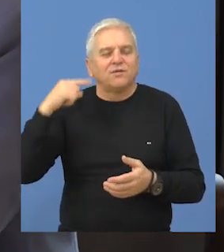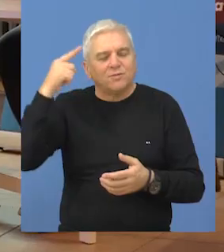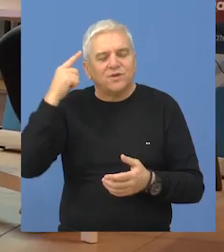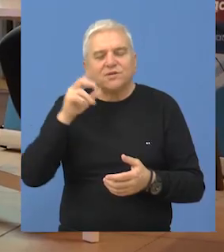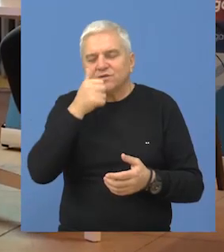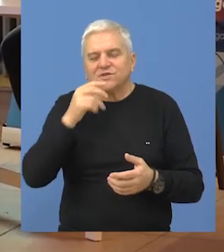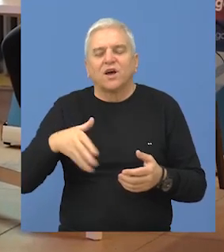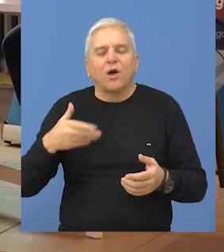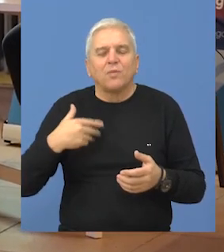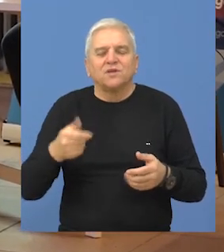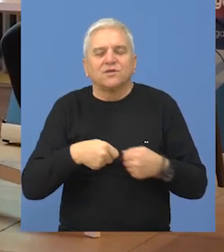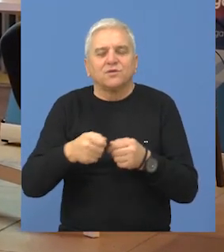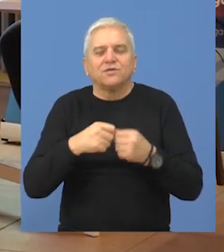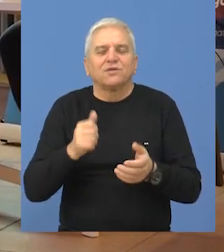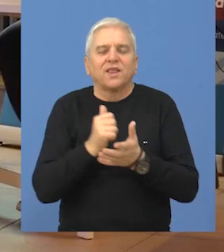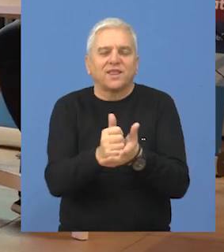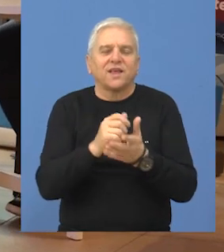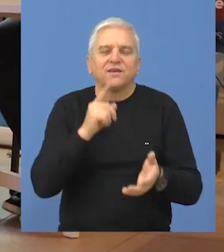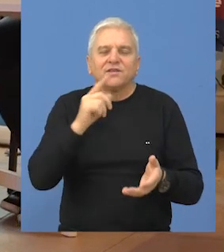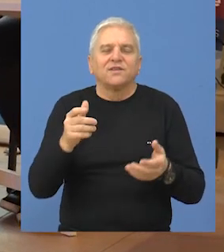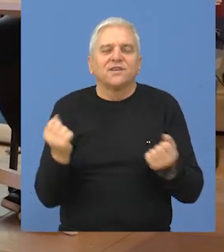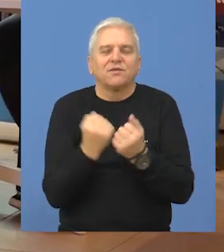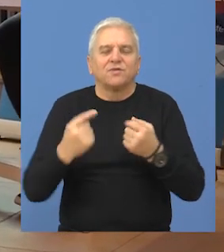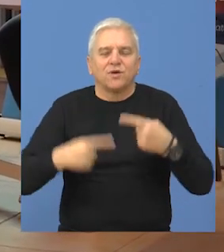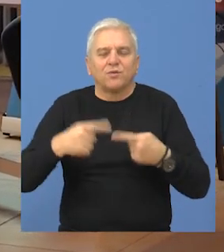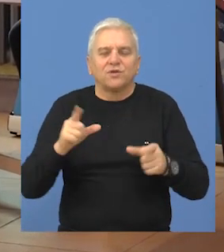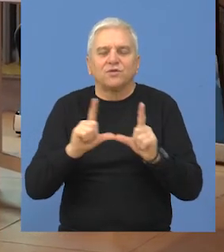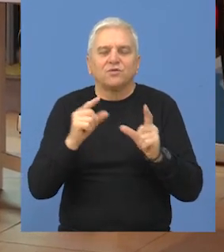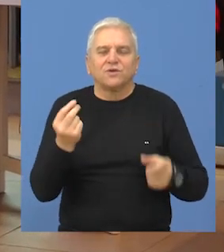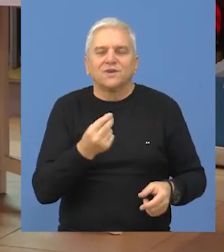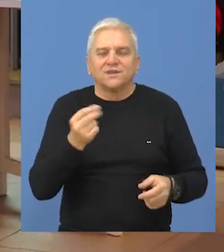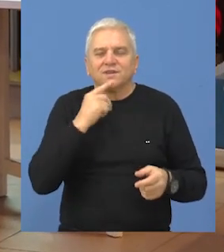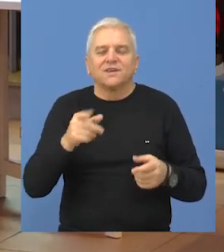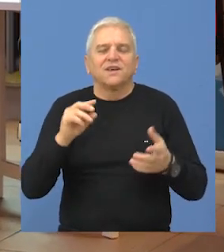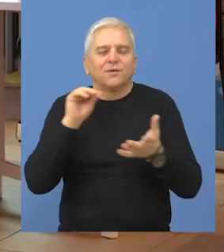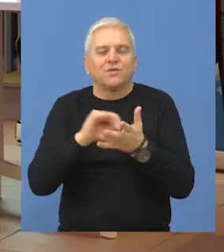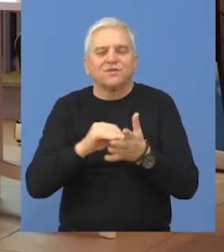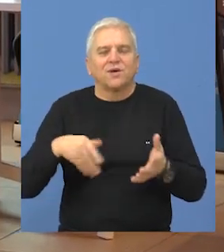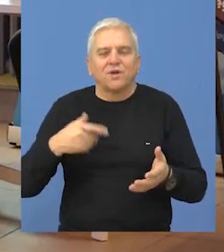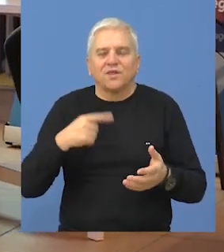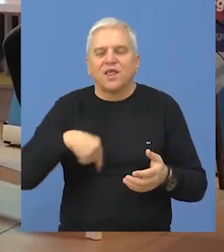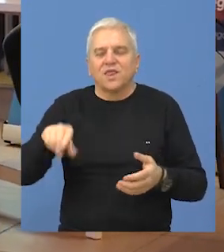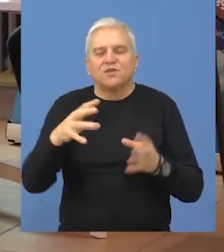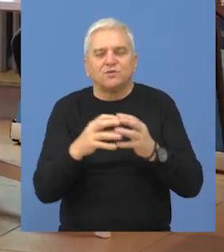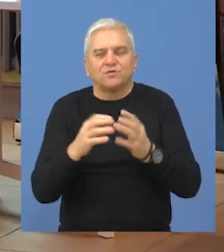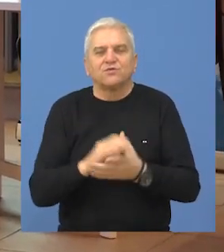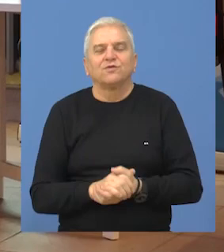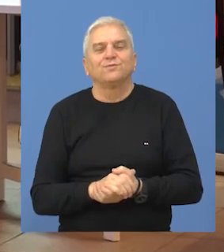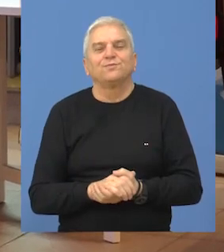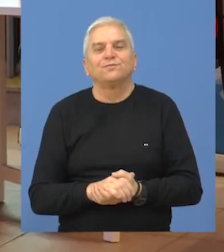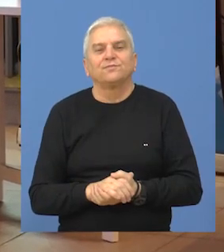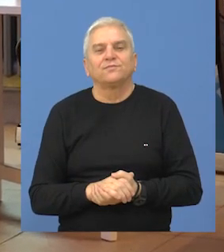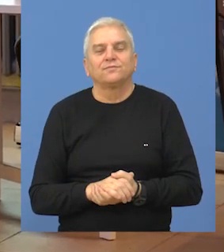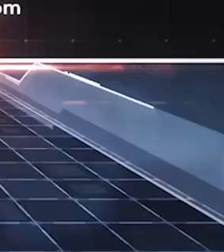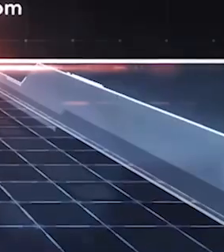mišljenje iskustva sa omladinskom delegatkinjom na temu omladinske politike u Srbiji i pozicije mladih u našem društvu.